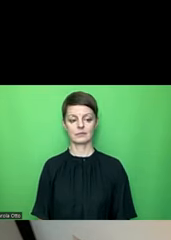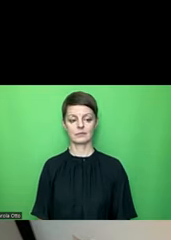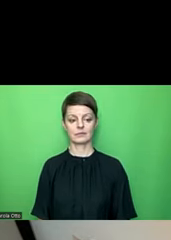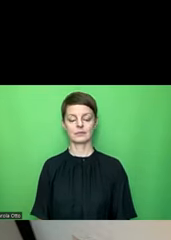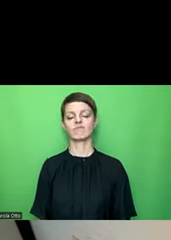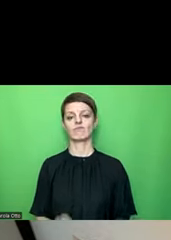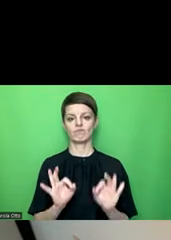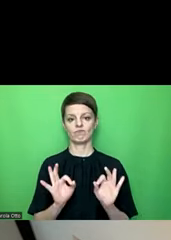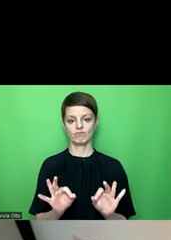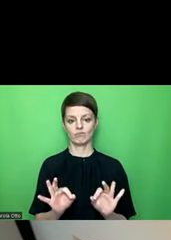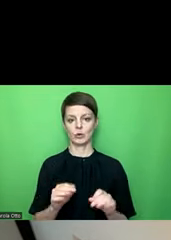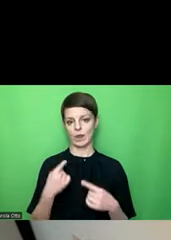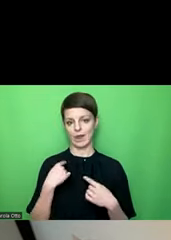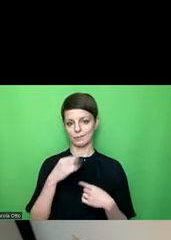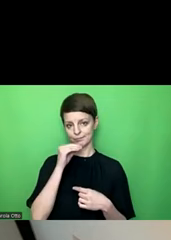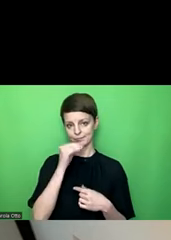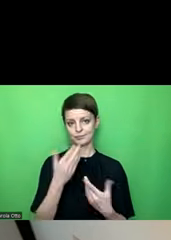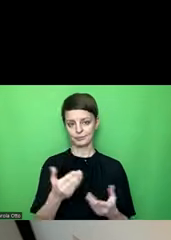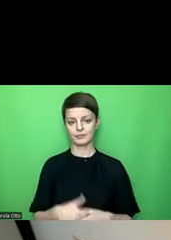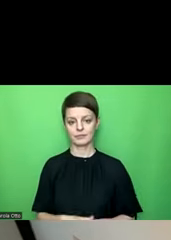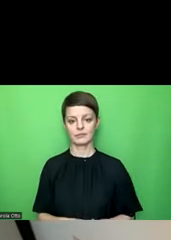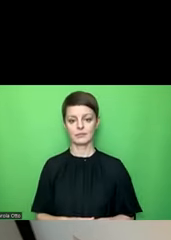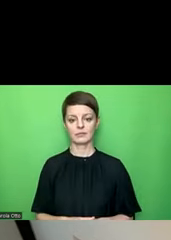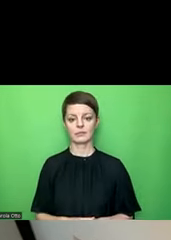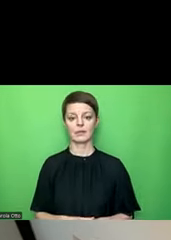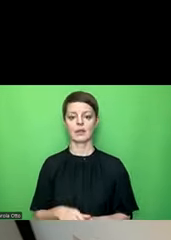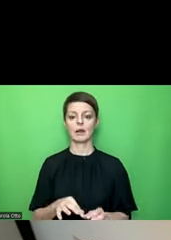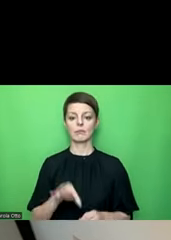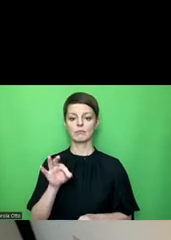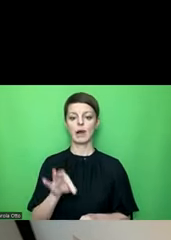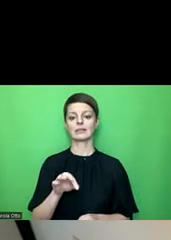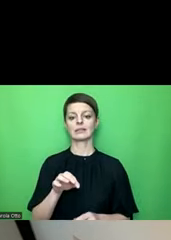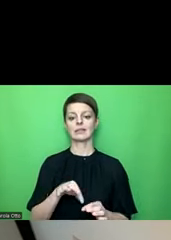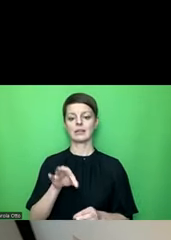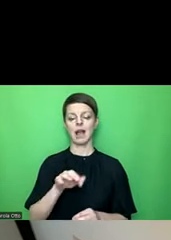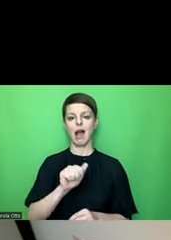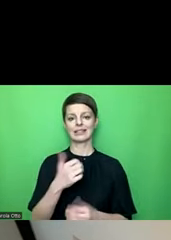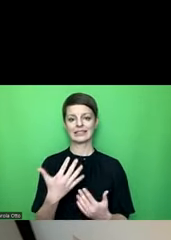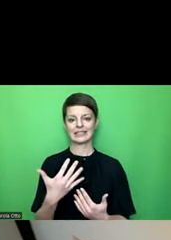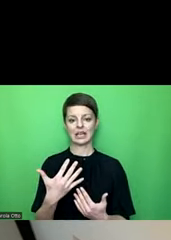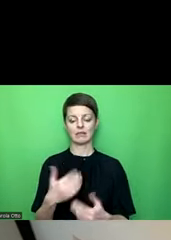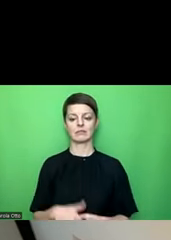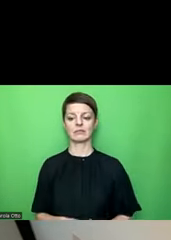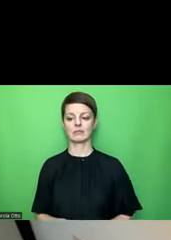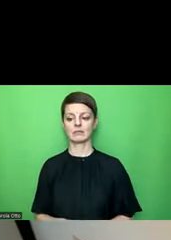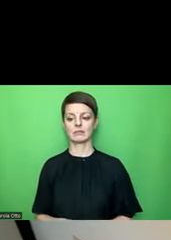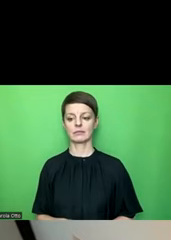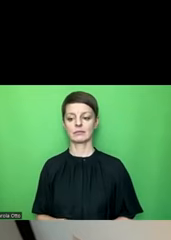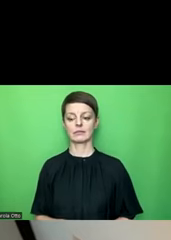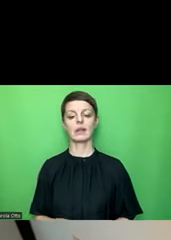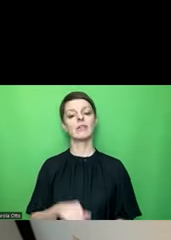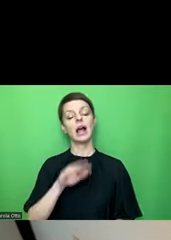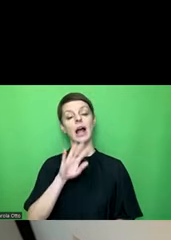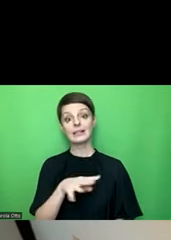Ja, also das wurde jetzt erkannt. Max Temperaturen, bei 10, 4 von 5, 7, 2. Und das ist jetzt wieder eine